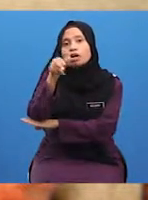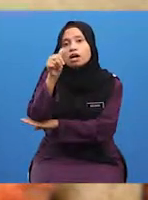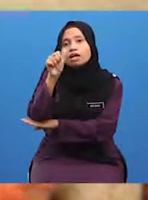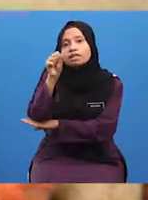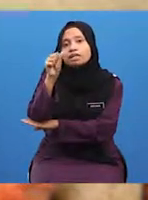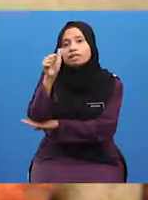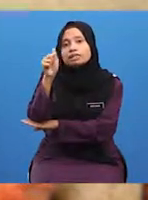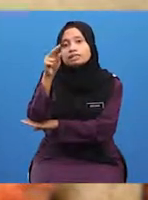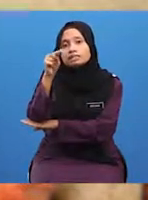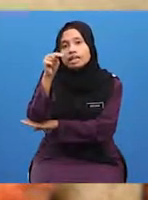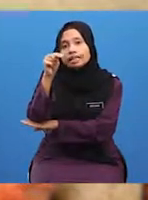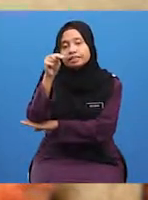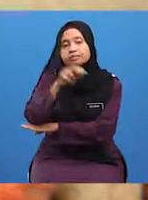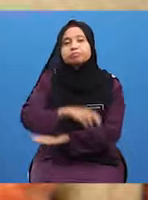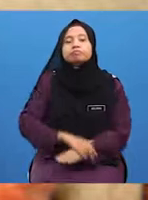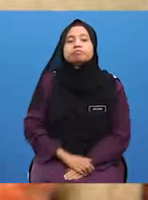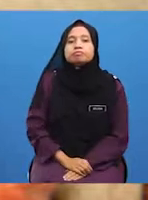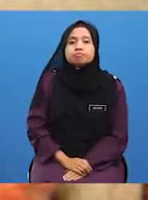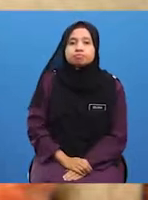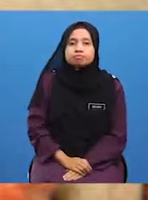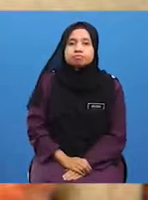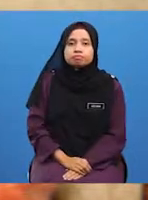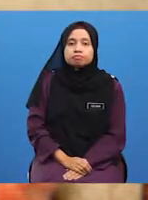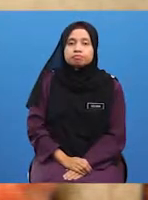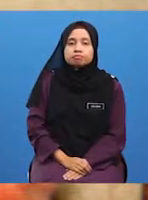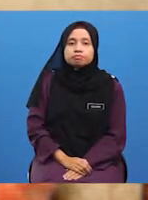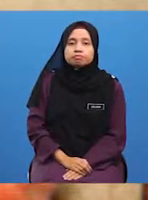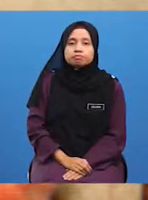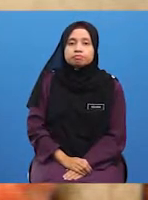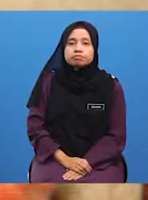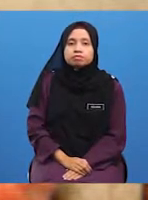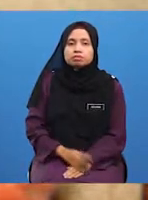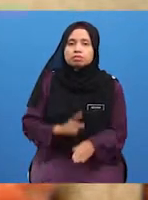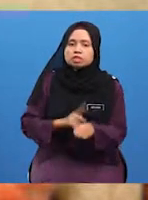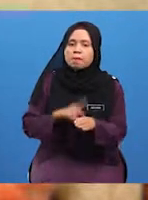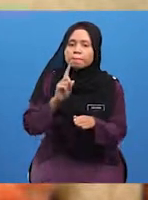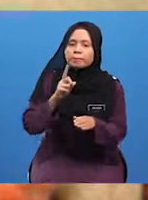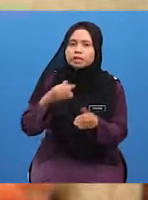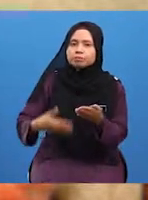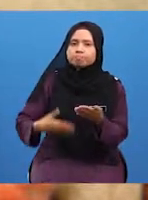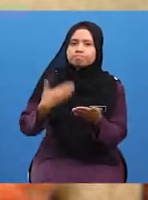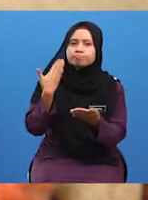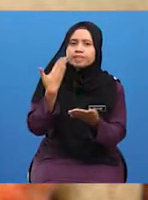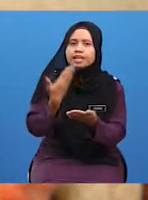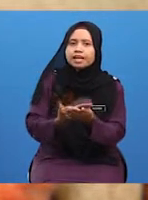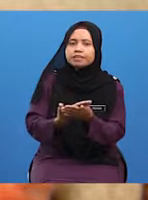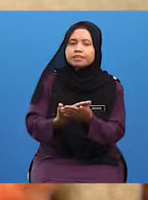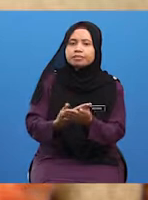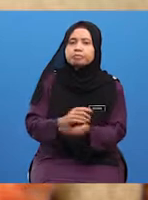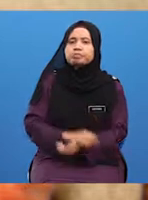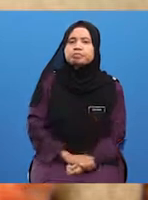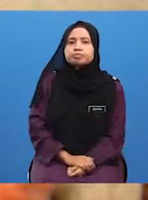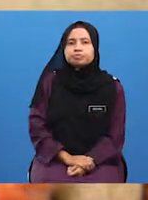Ali Al-Mas'udi. Di mana dan bila agaknya beliau dilahirkan?